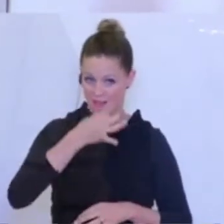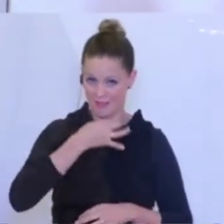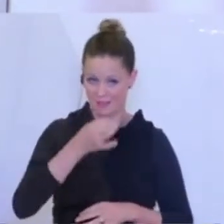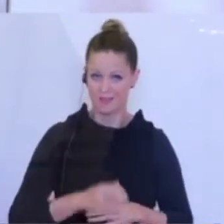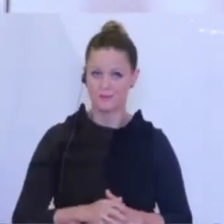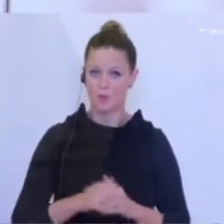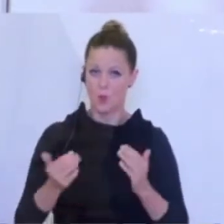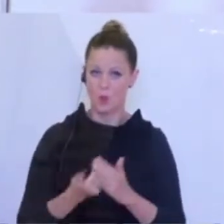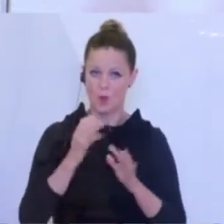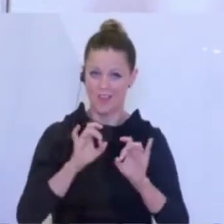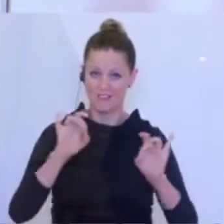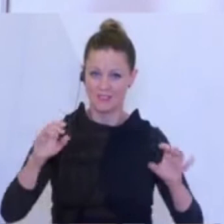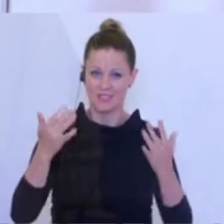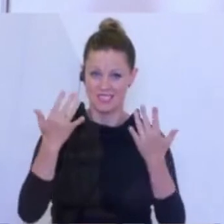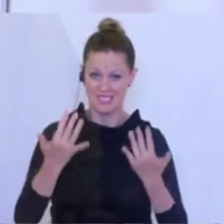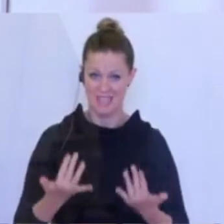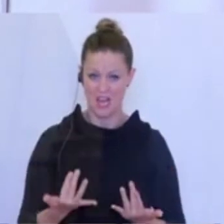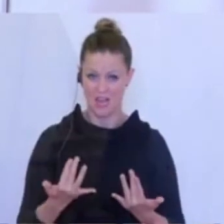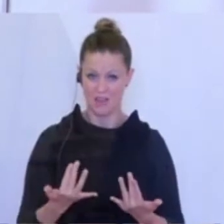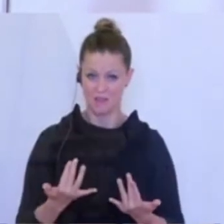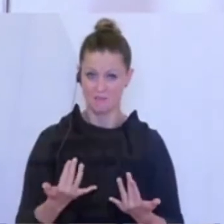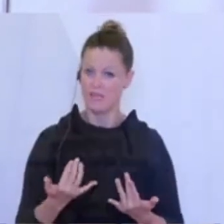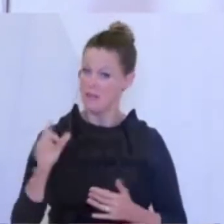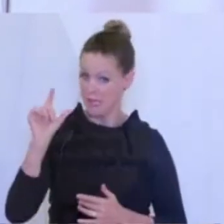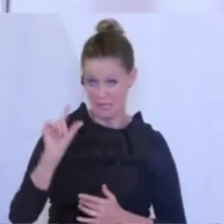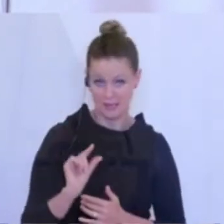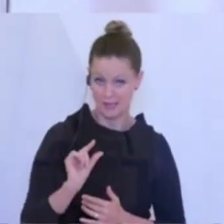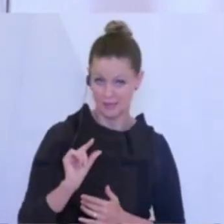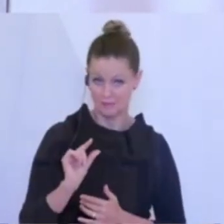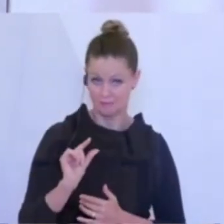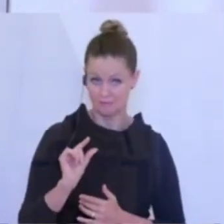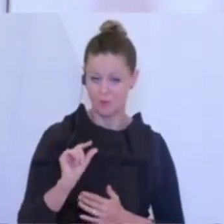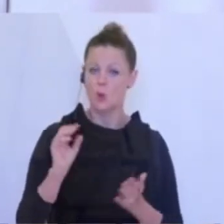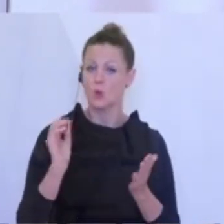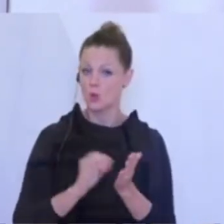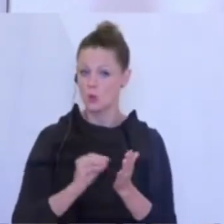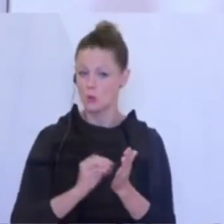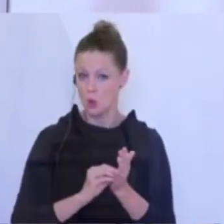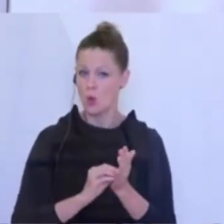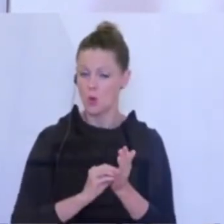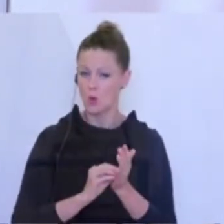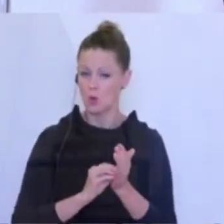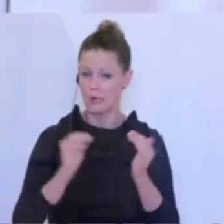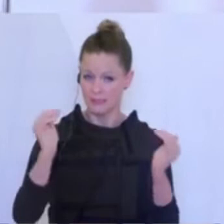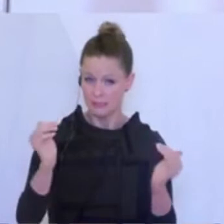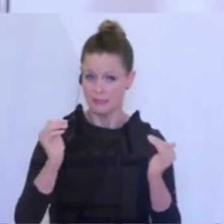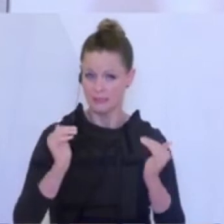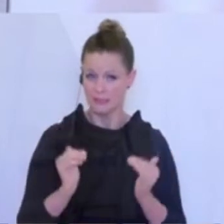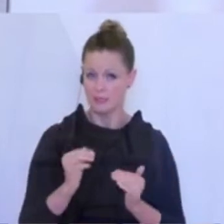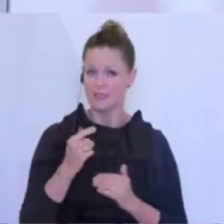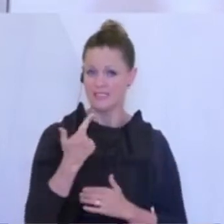Zahl der Neuinfektionen ist weiterhin gering. Wir sind nach wie vor auf einem niedrigen